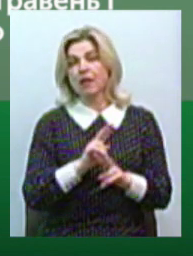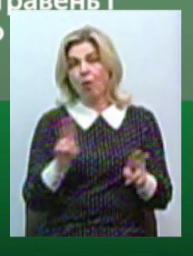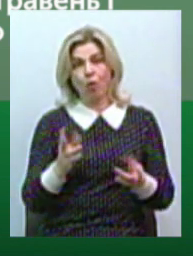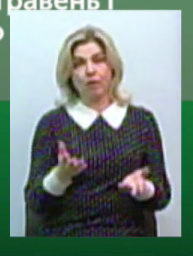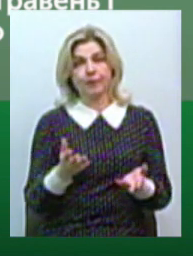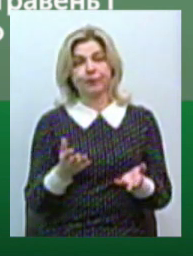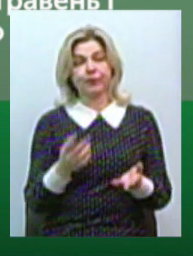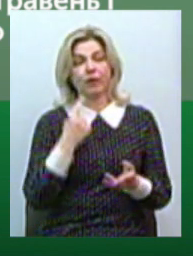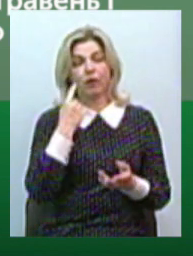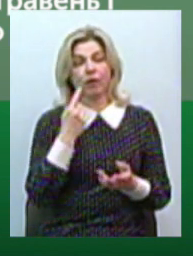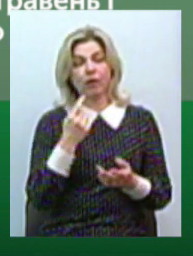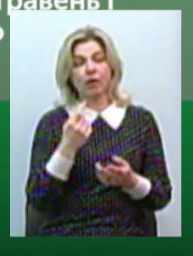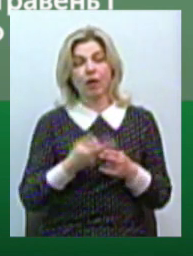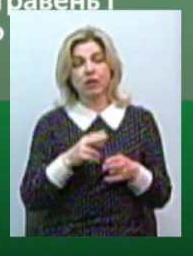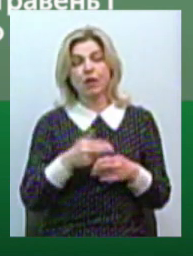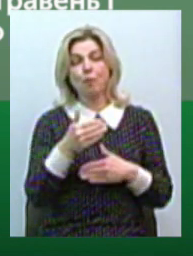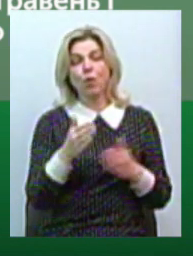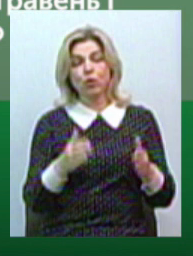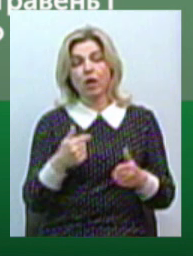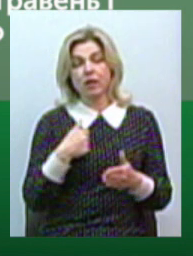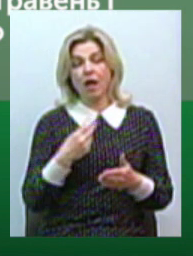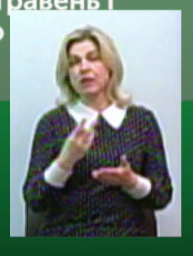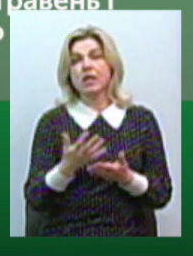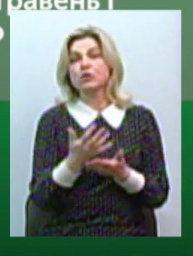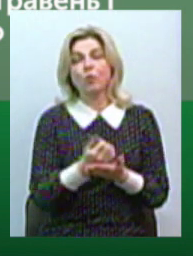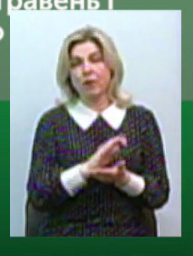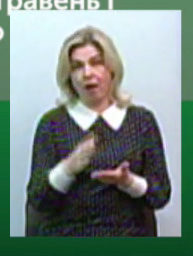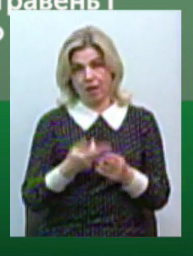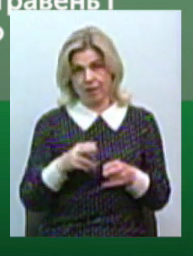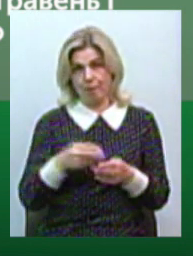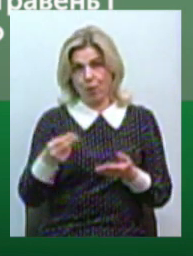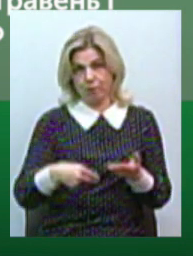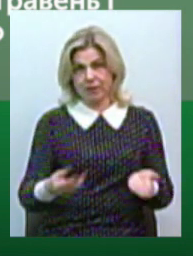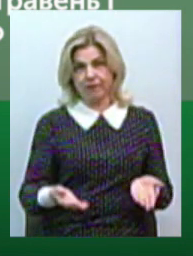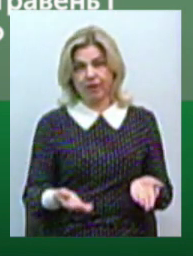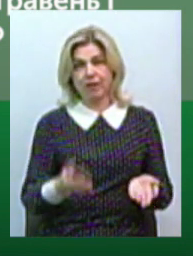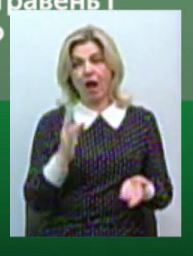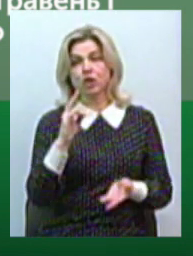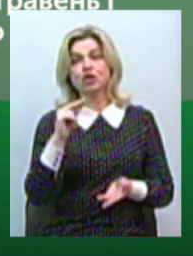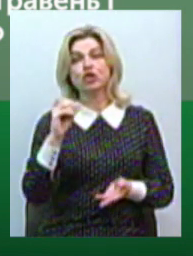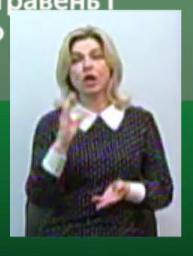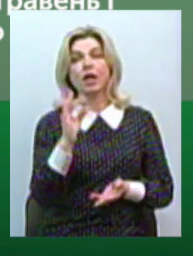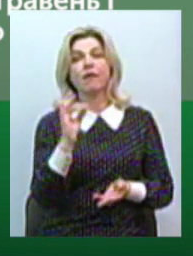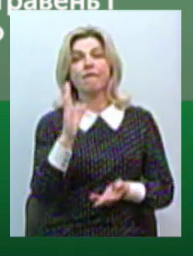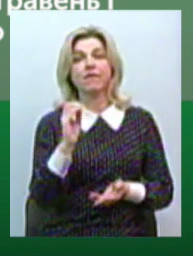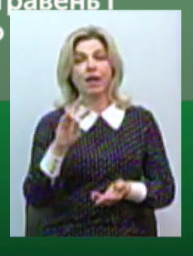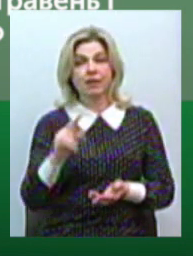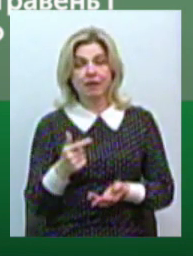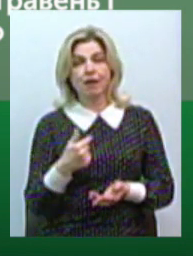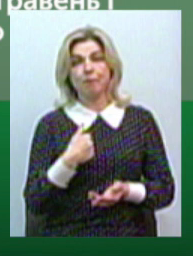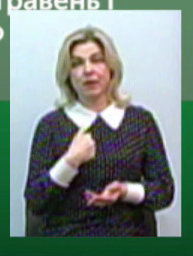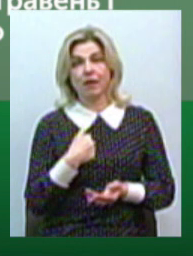зумаргозиться від цього пакету, він не збирається його підписувати. А на червень мені,